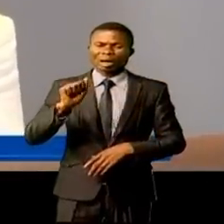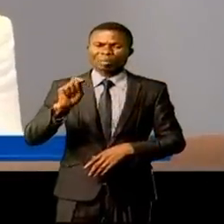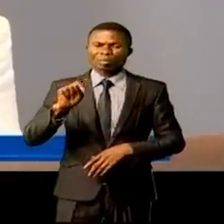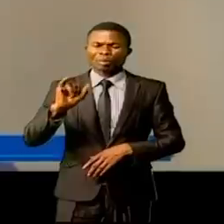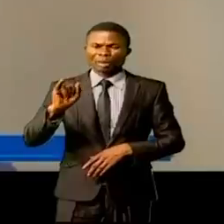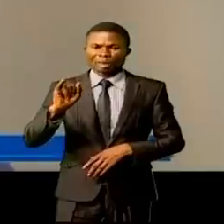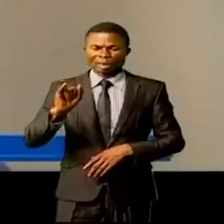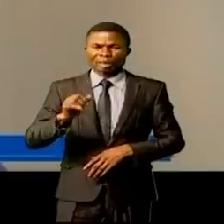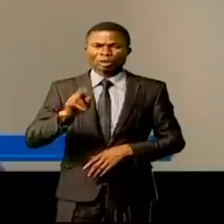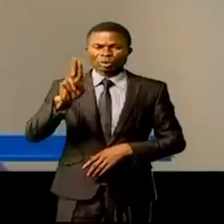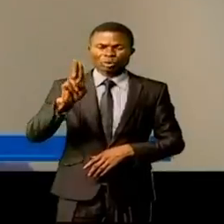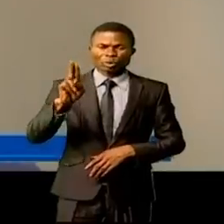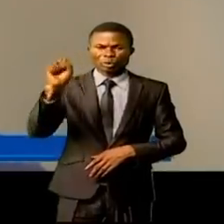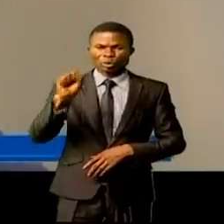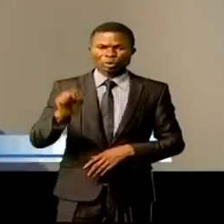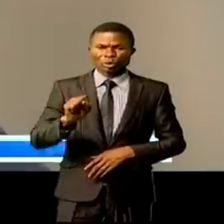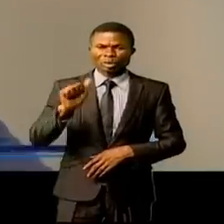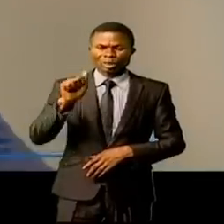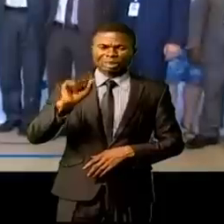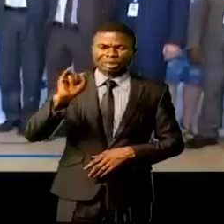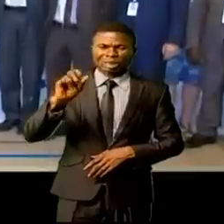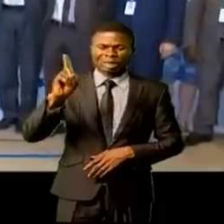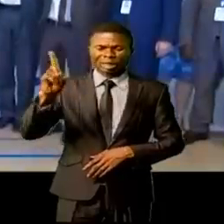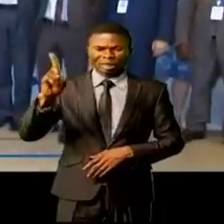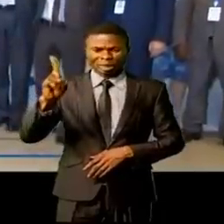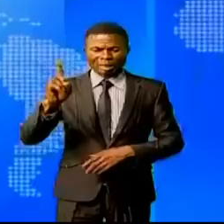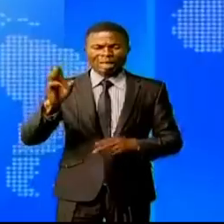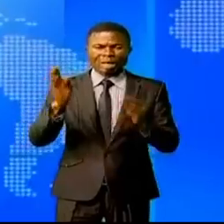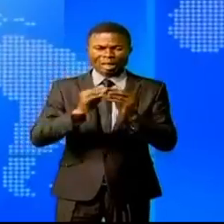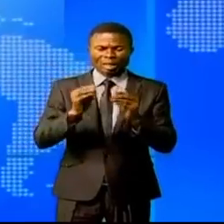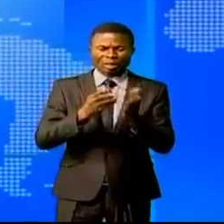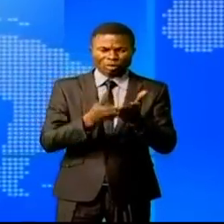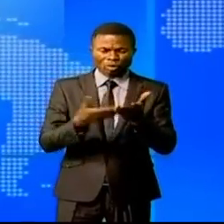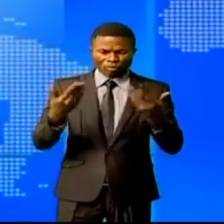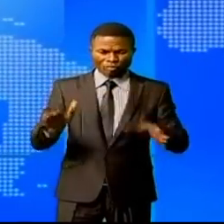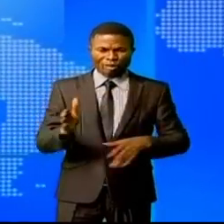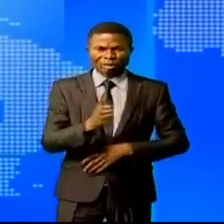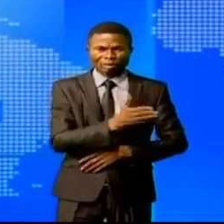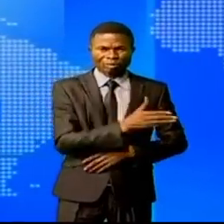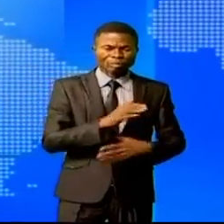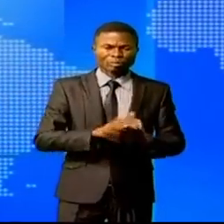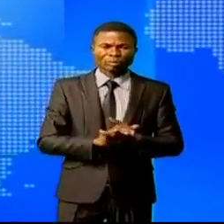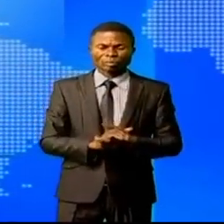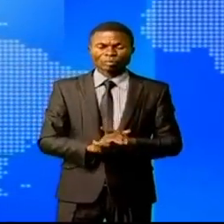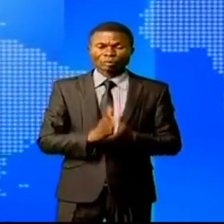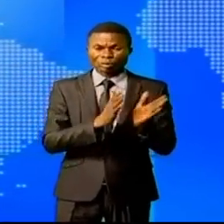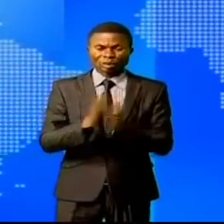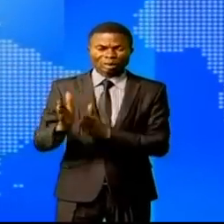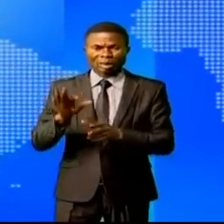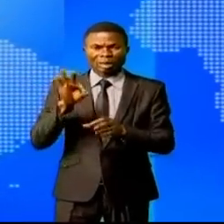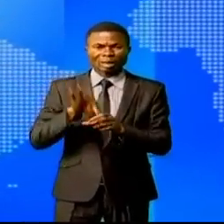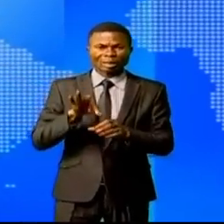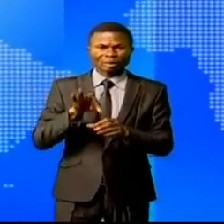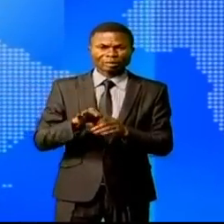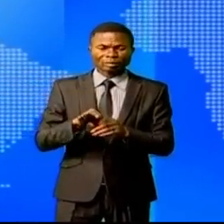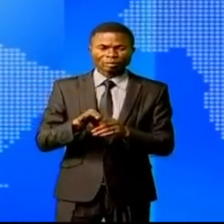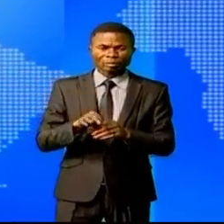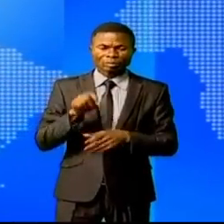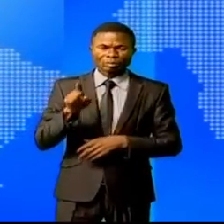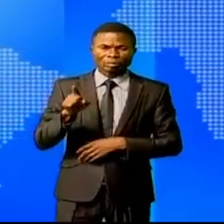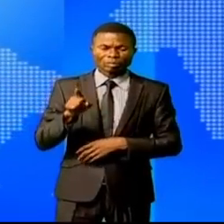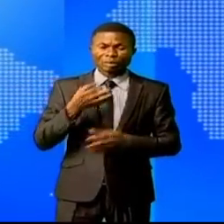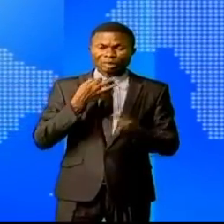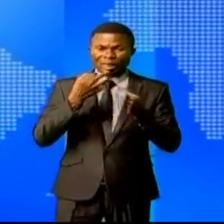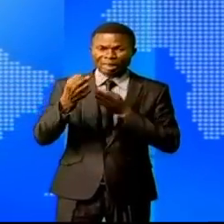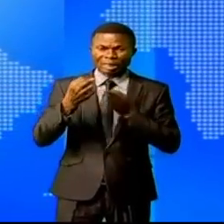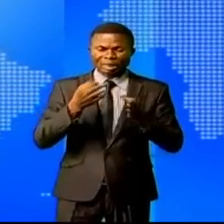Usaïdé, Pat. Cette table ronde tombe à point nommé. Processus électoral, Konrad Adnauer exprime